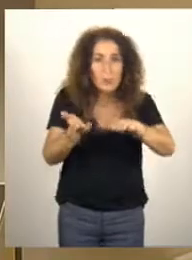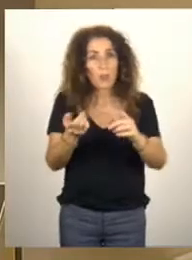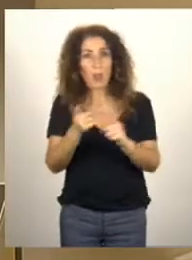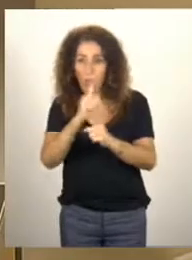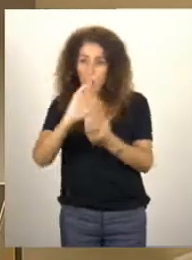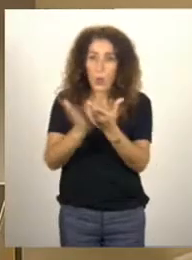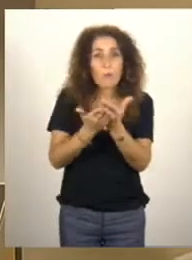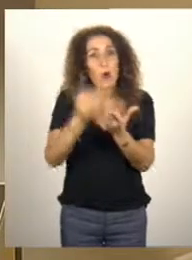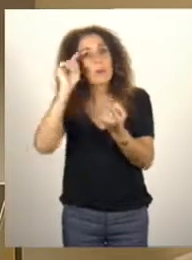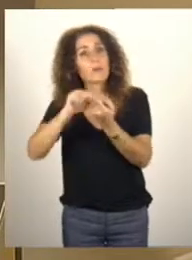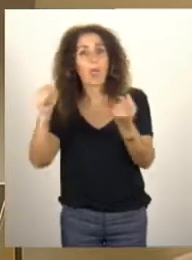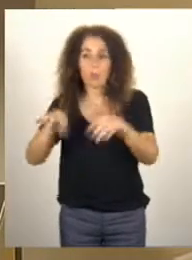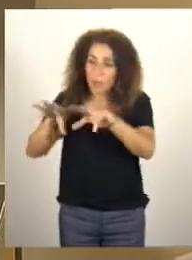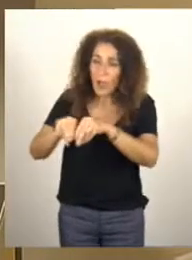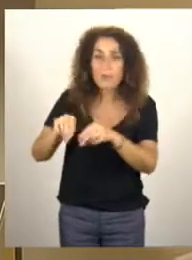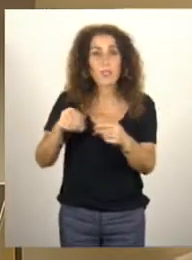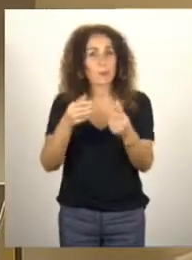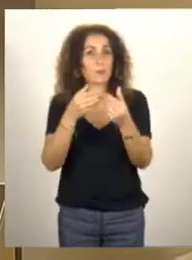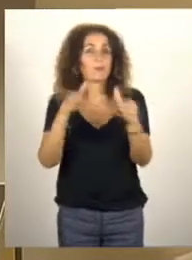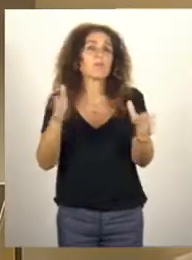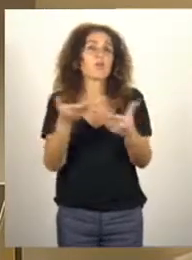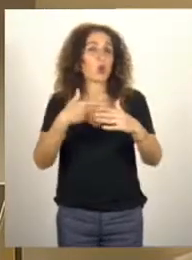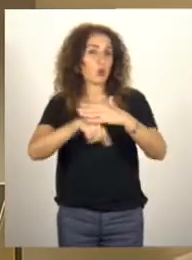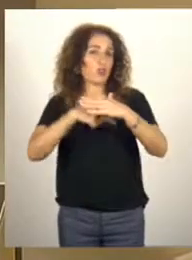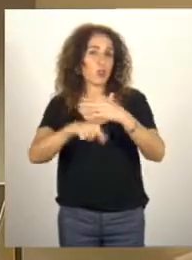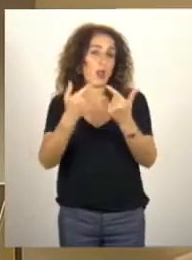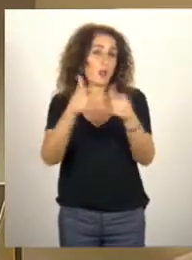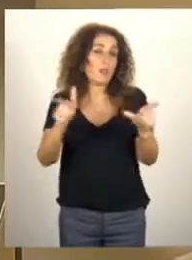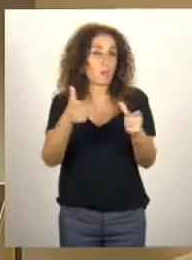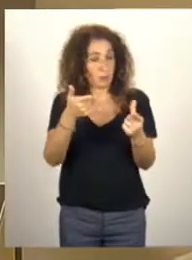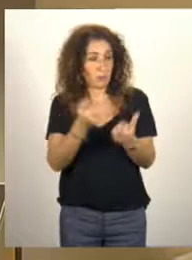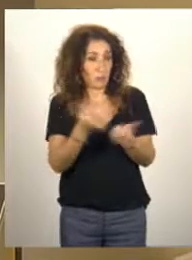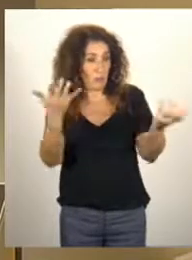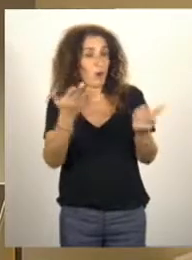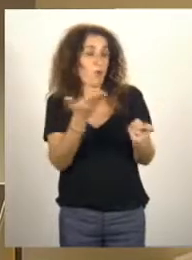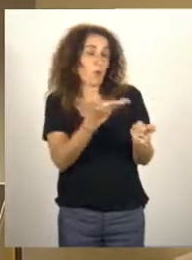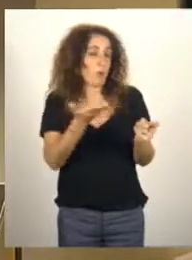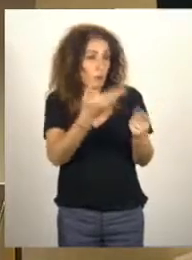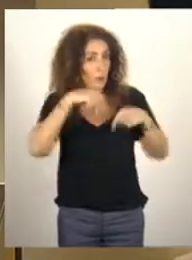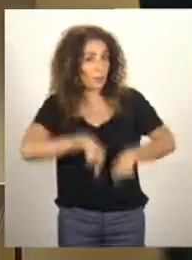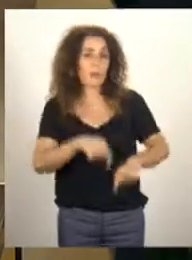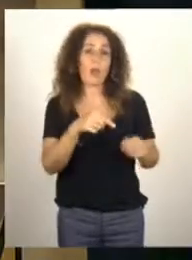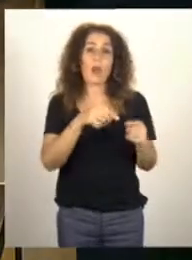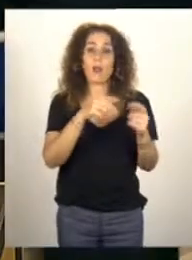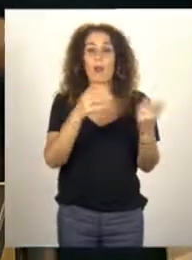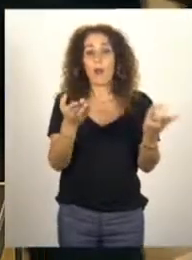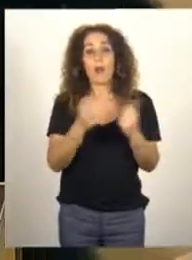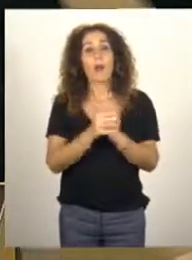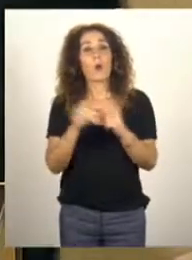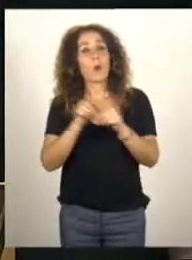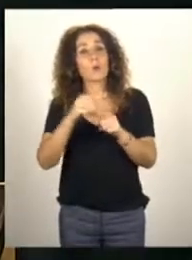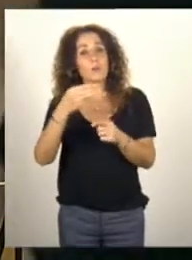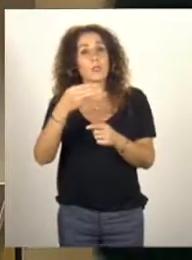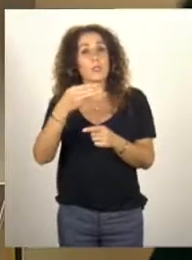sur les ménages basés sur OpenFisca qui est un logiciel libre développé par l'État. Nous avons eu des projets de text mining pour identifier les